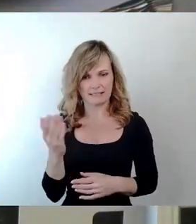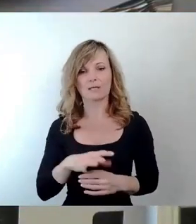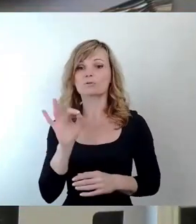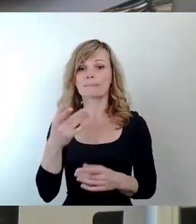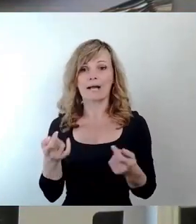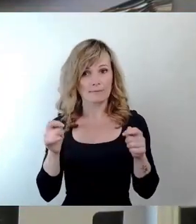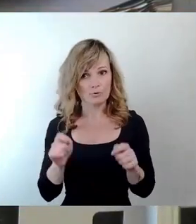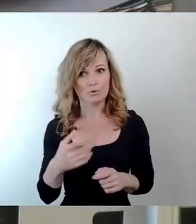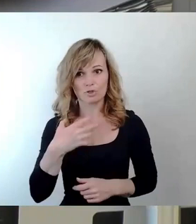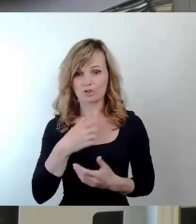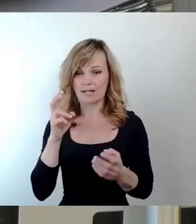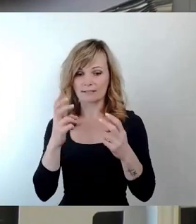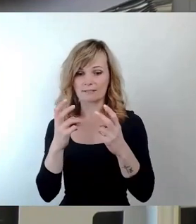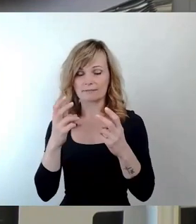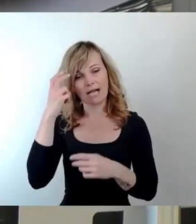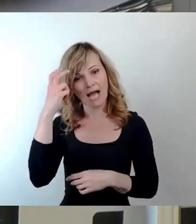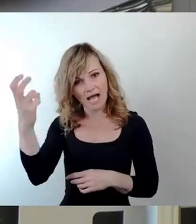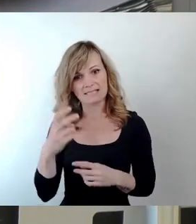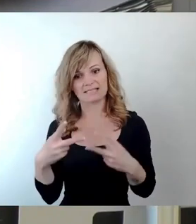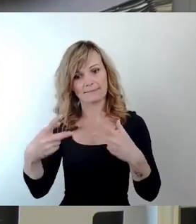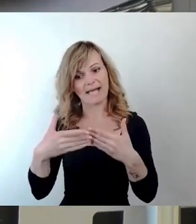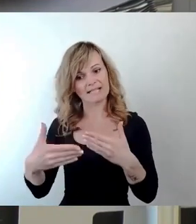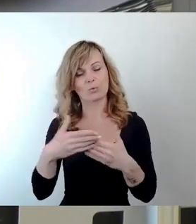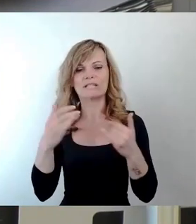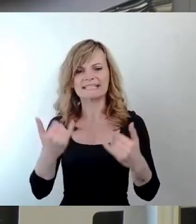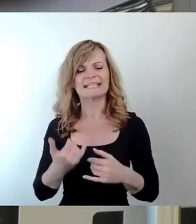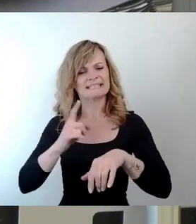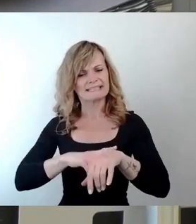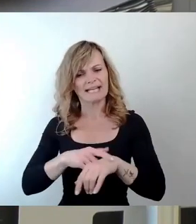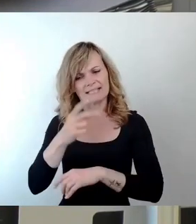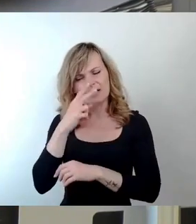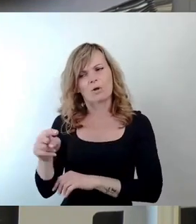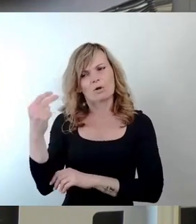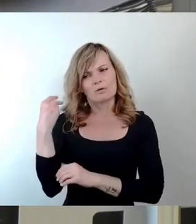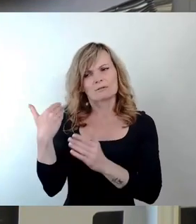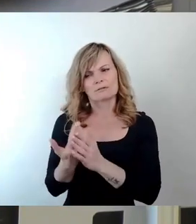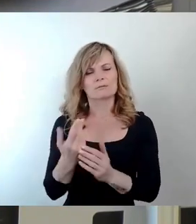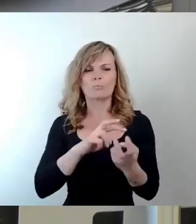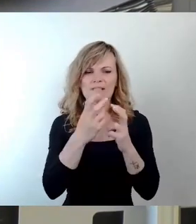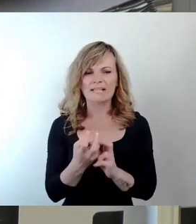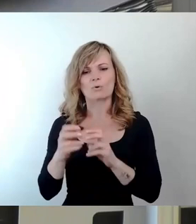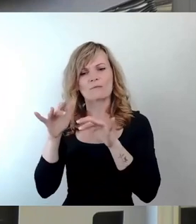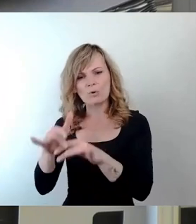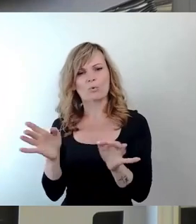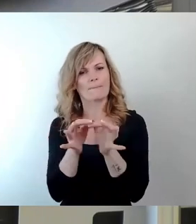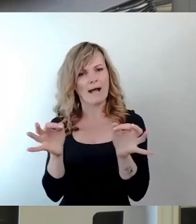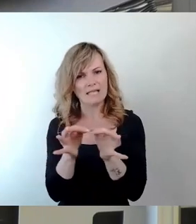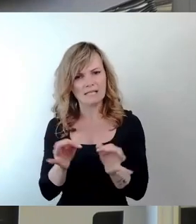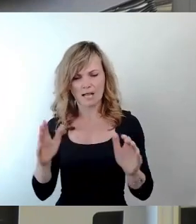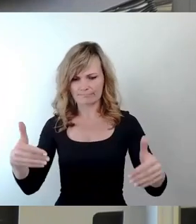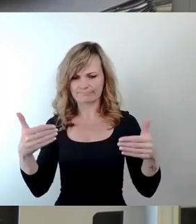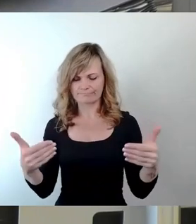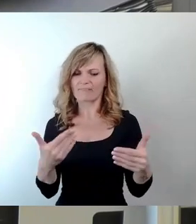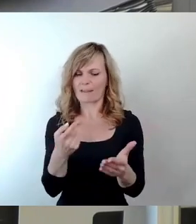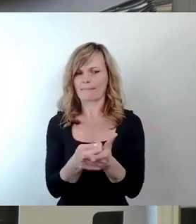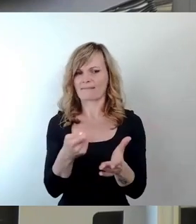Stadtratsperiode ist es an der Zeit, ein Fazit über Umsetzung und Wirkung der Maßnahmen zu ziehen und entsprechende Bewertungen für den